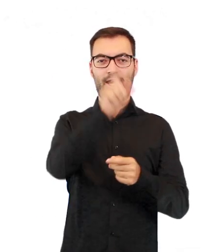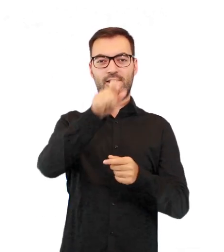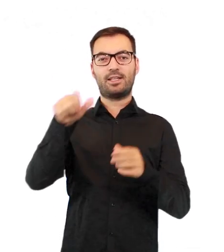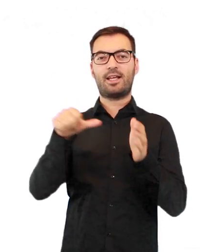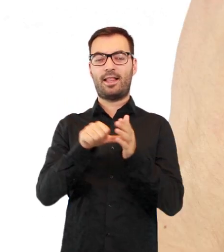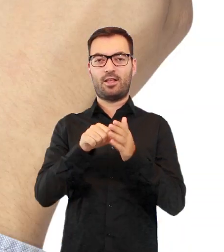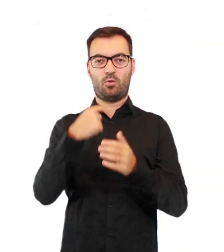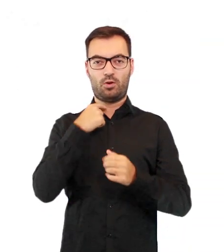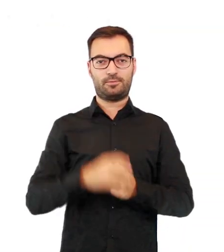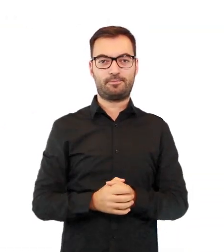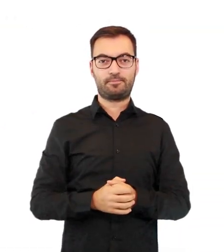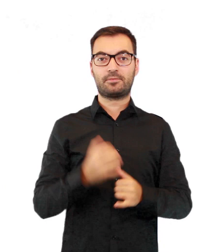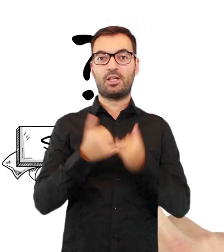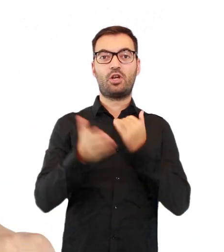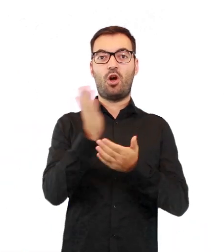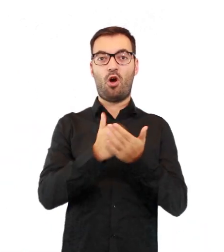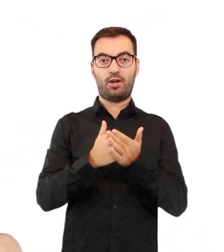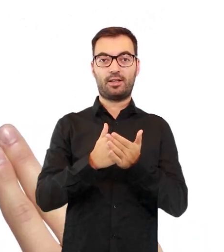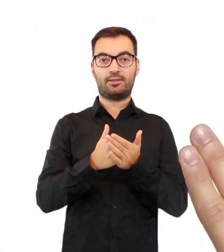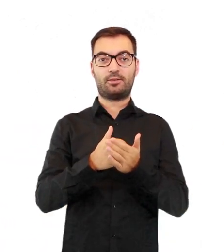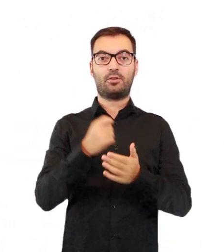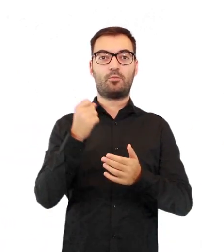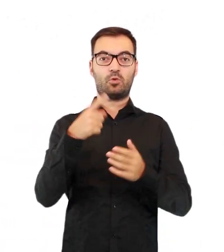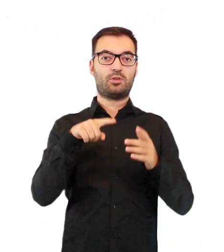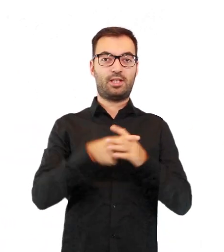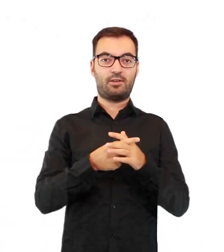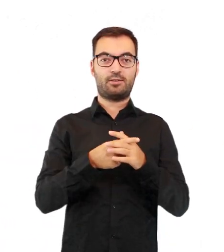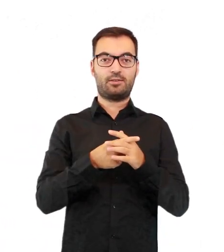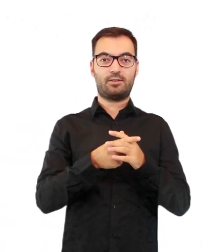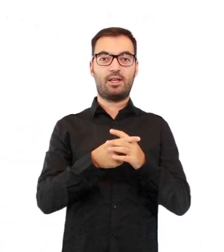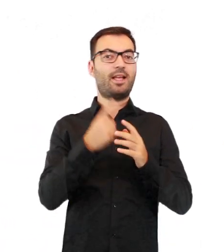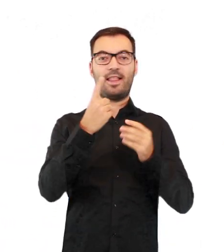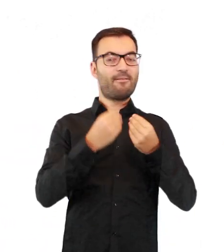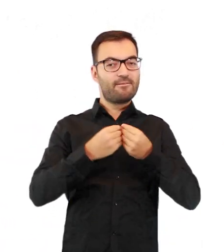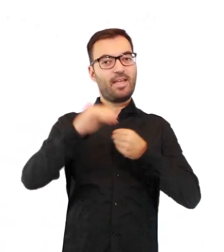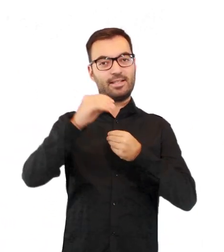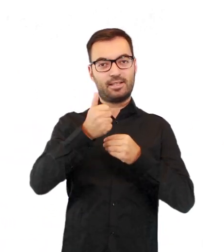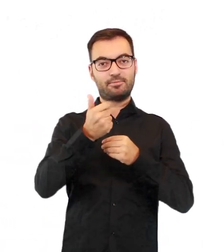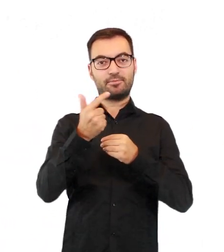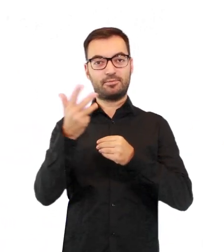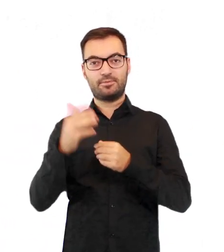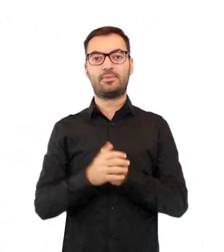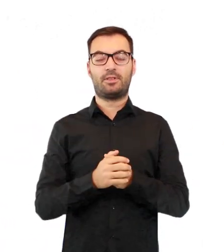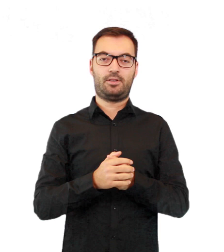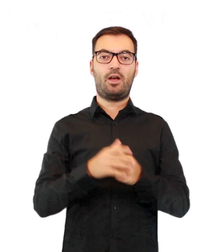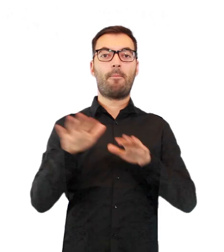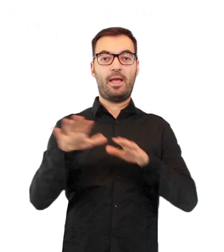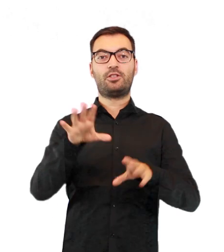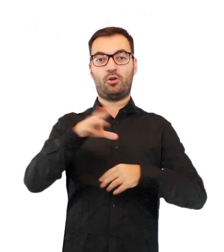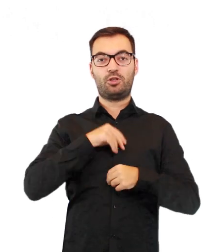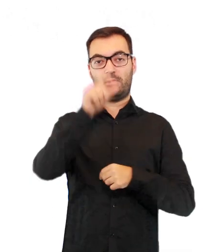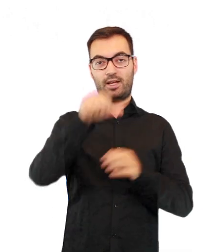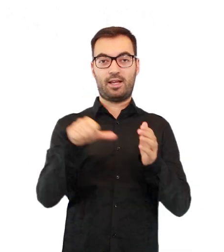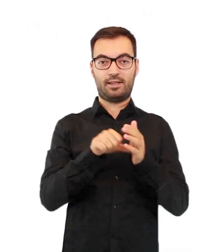kandydatów. Jeśli w danym okręgu wyborczym zostanie zarejestrowany więcej niż jeden kandydat na senatora, mandat otrzymuje